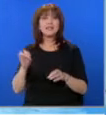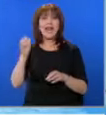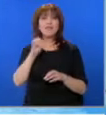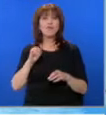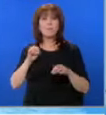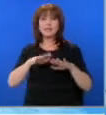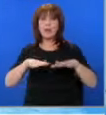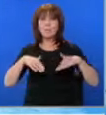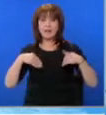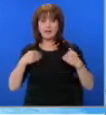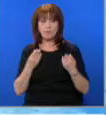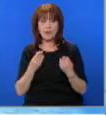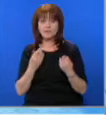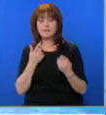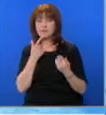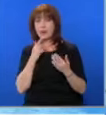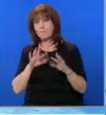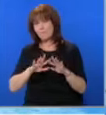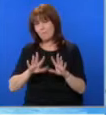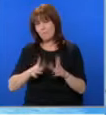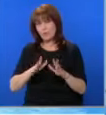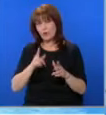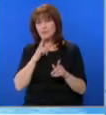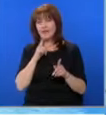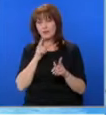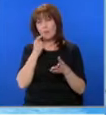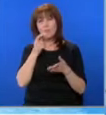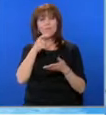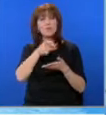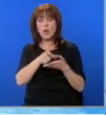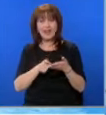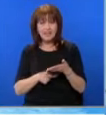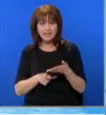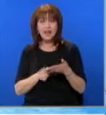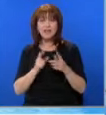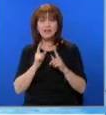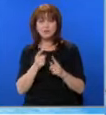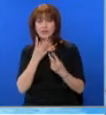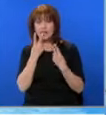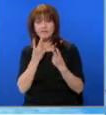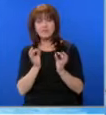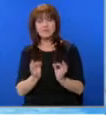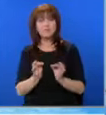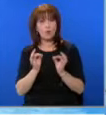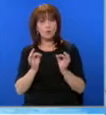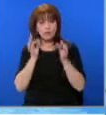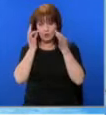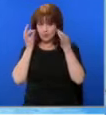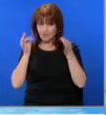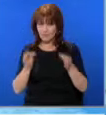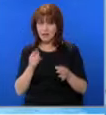са аналогични като тип бюлетина и тук ще трябва да се обърне сериозно внимание при